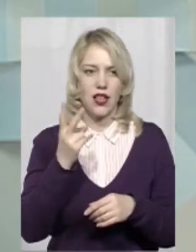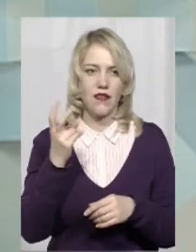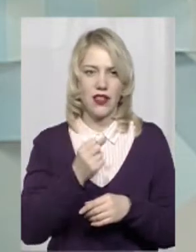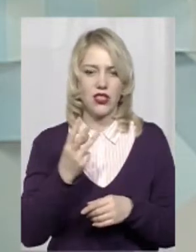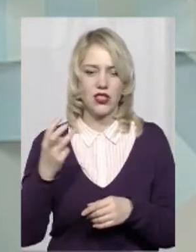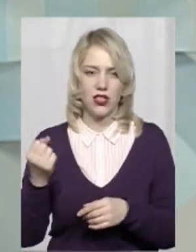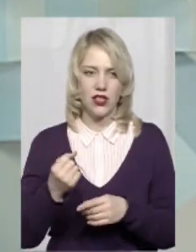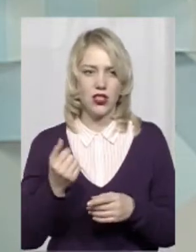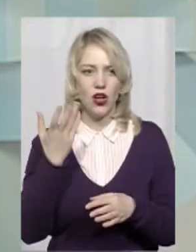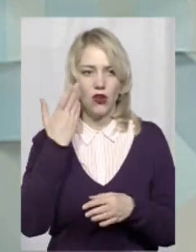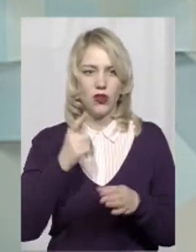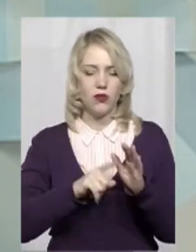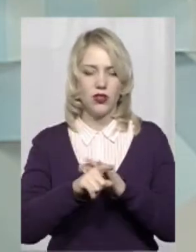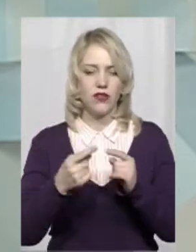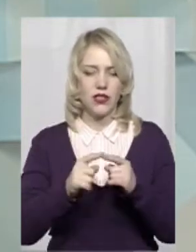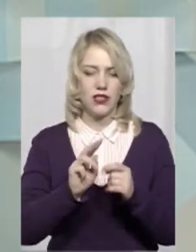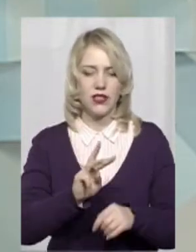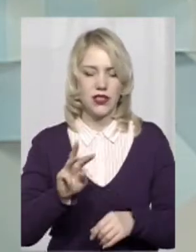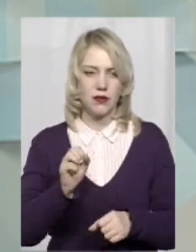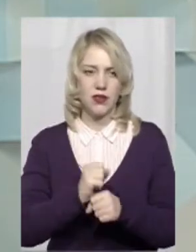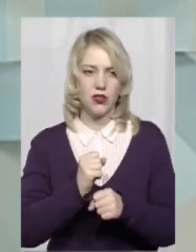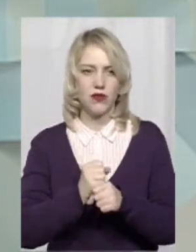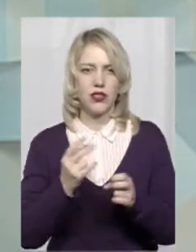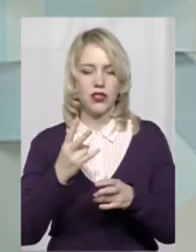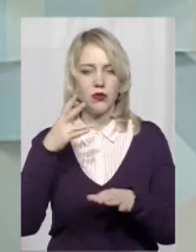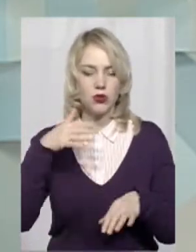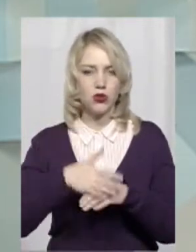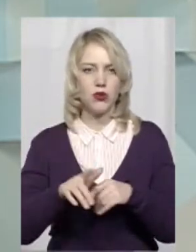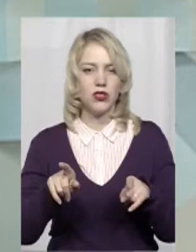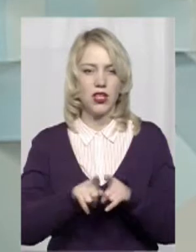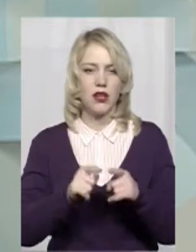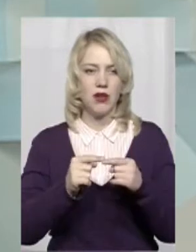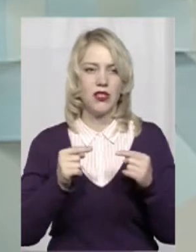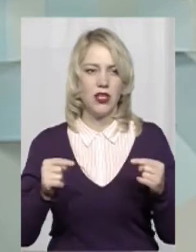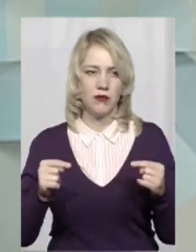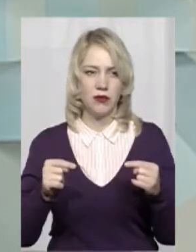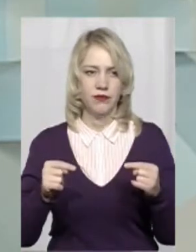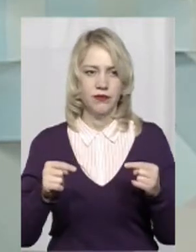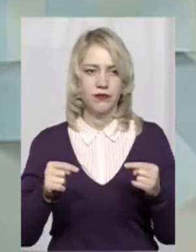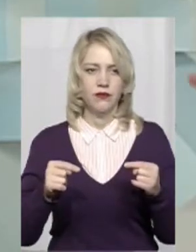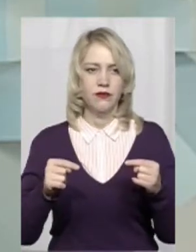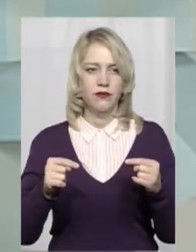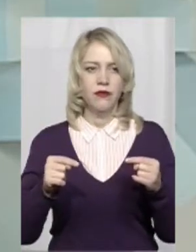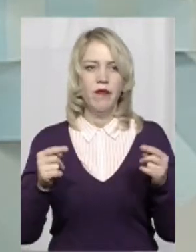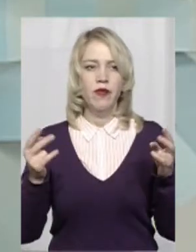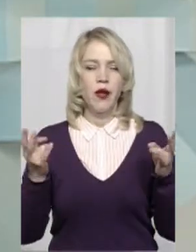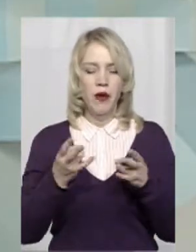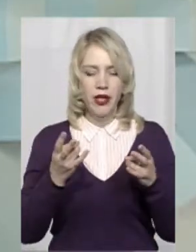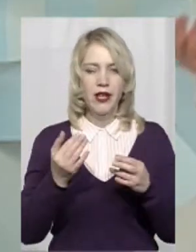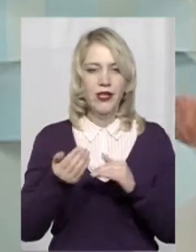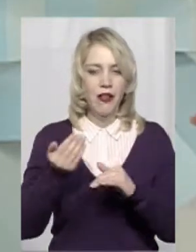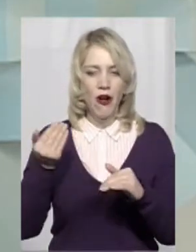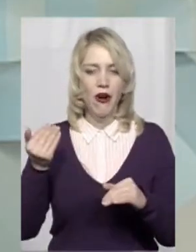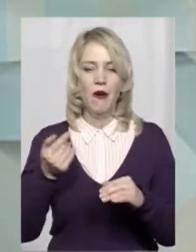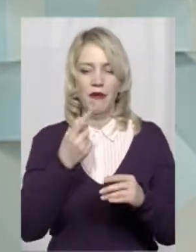відколи ми почали, цей сайт почав працювати, тому що потрібно зрозуміти, що з такими речами, ну, потрібно дуже ґрунтовно підходити,